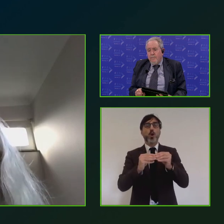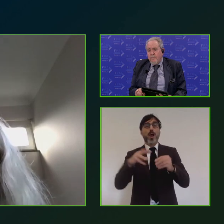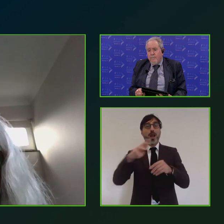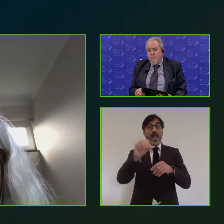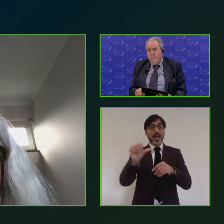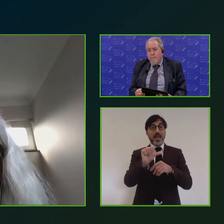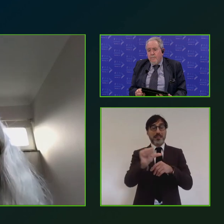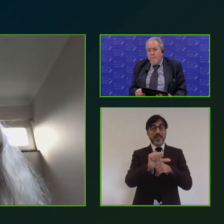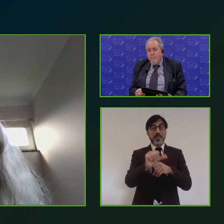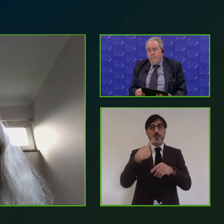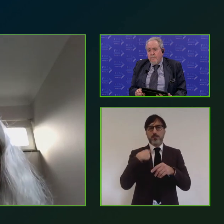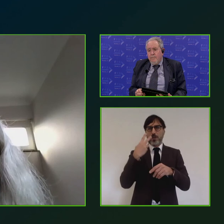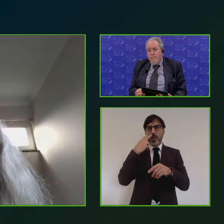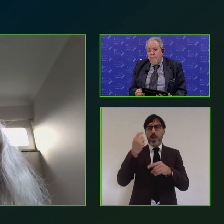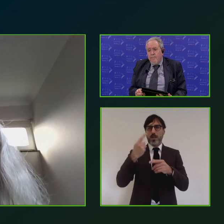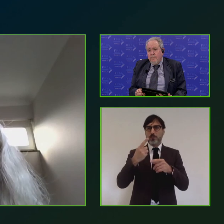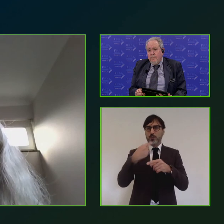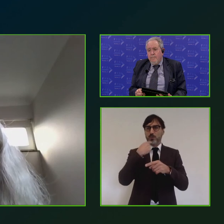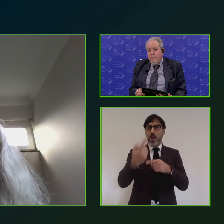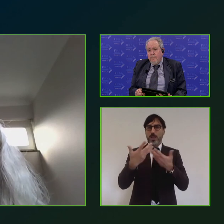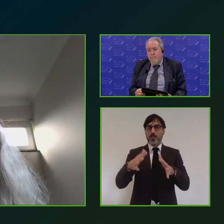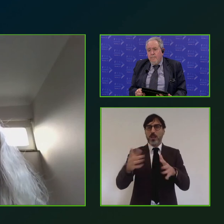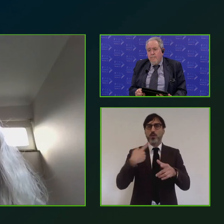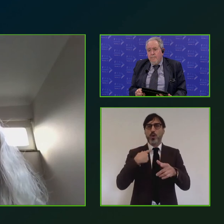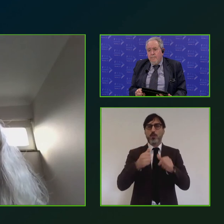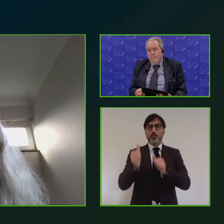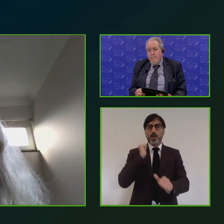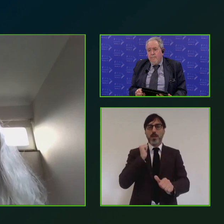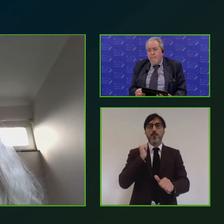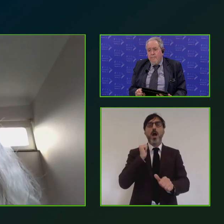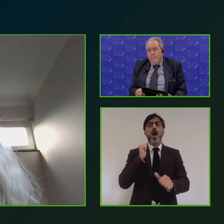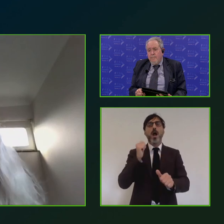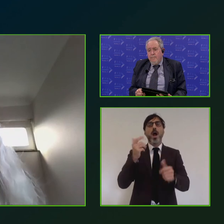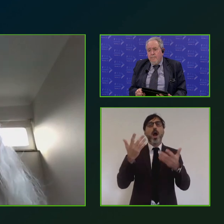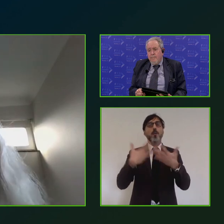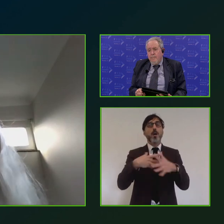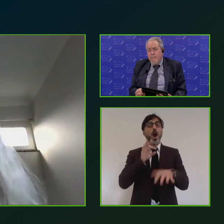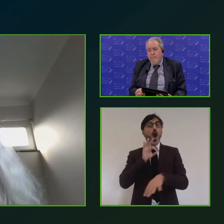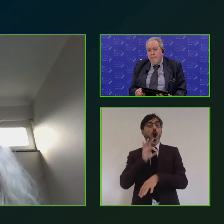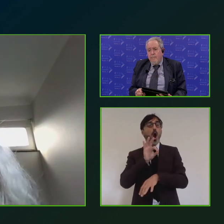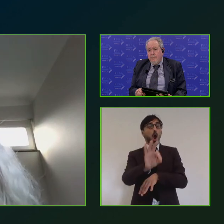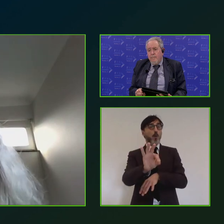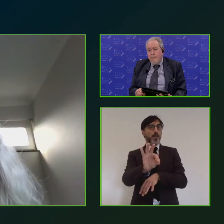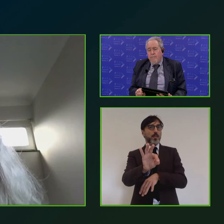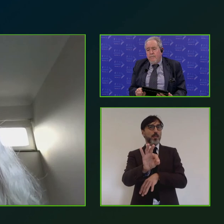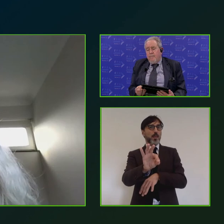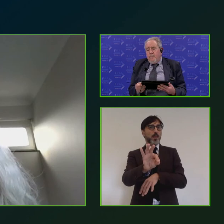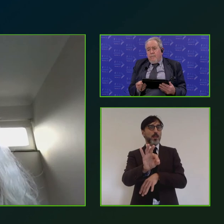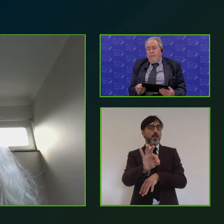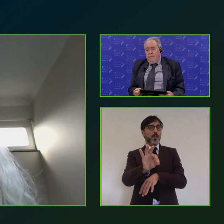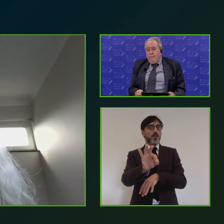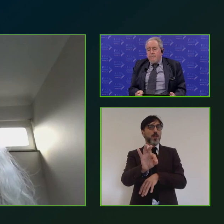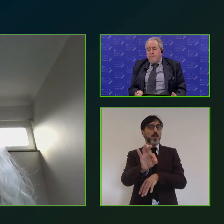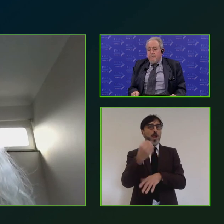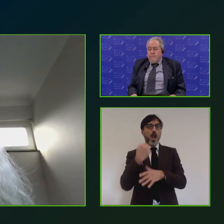evidenziato in un'altra comunicazione prima della mia e tra gli obiettivi il termino qui tra gli obiettivi al